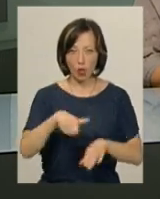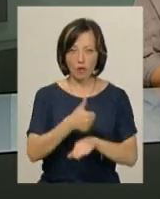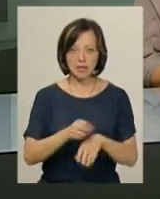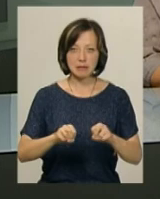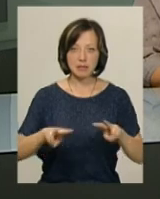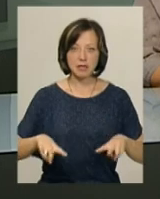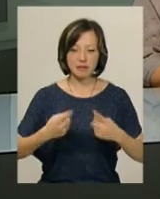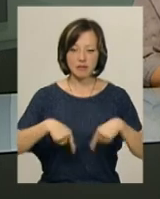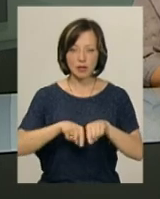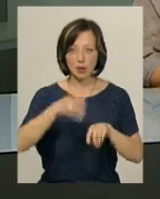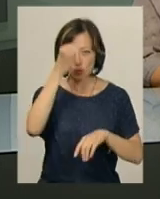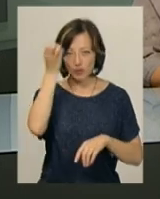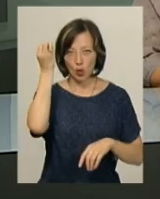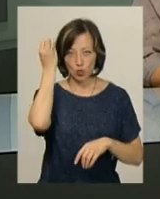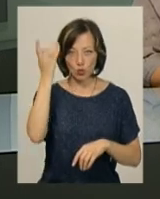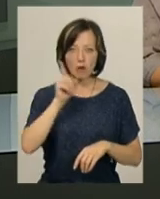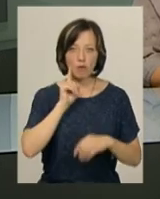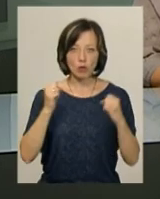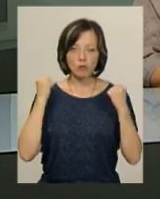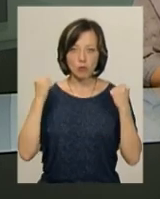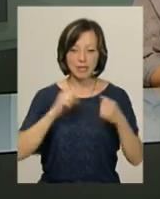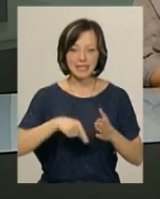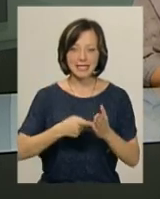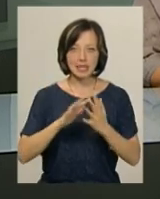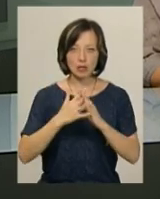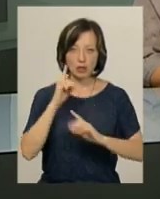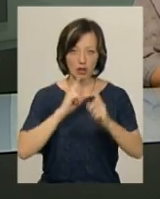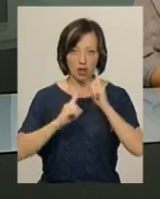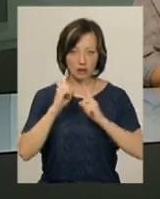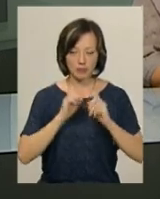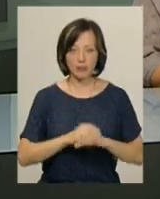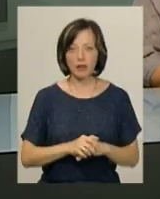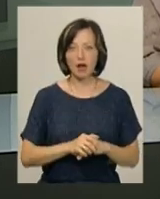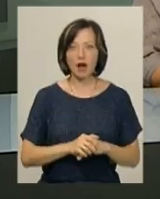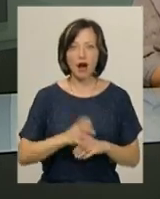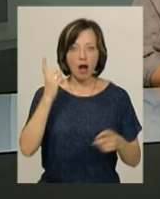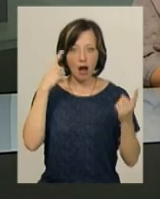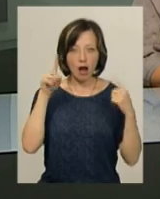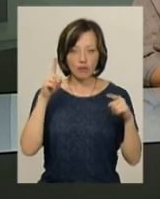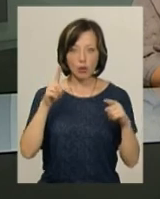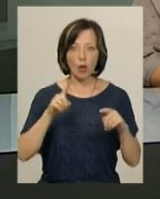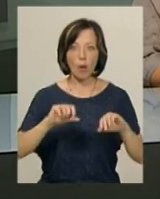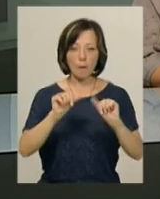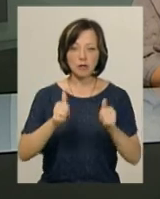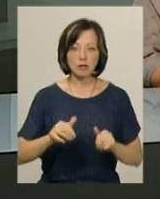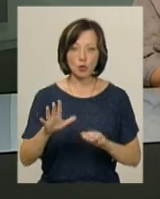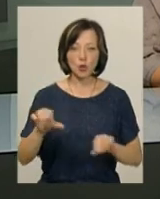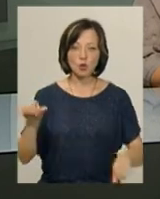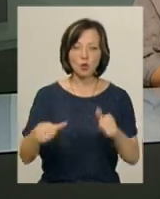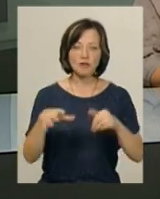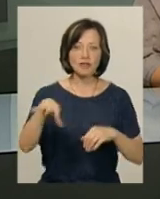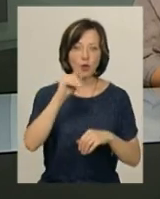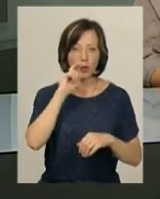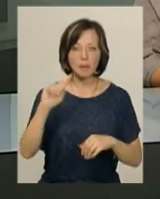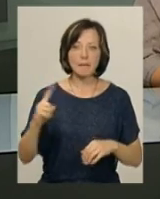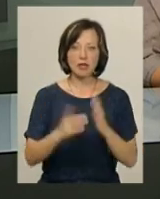спеціаліст відділу освіти, культури, молоді спорти селищної ради Анатолій Біліванцев. Авторами композиції будуть скульптури з усієї України,